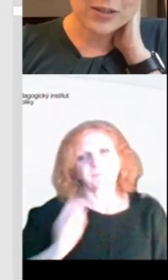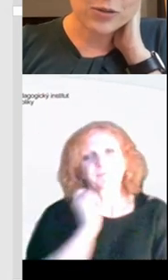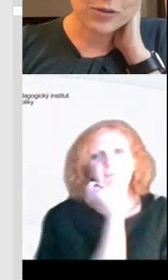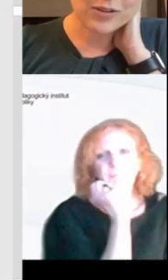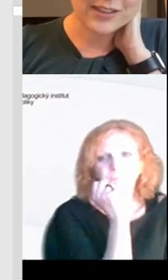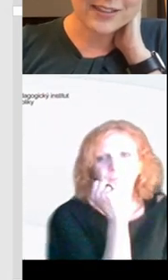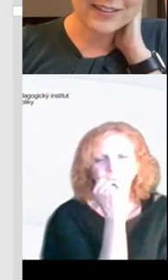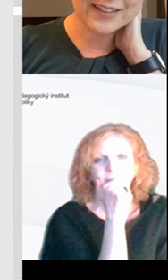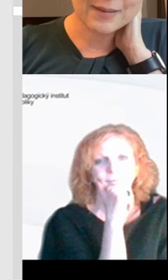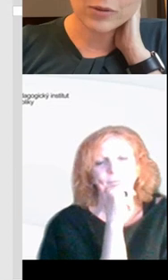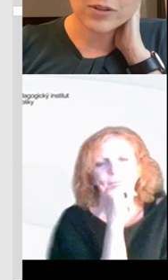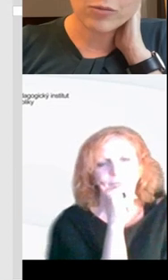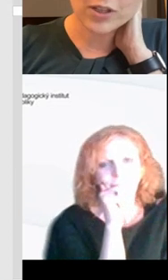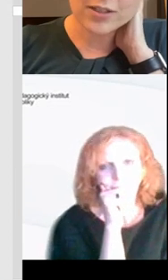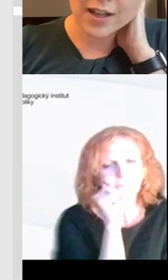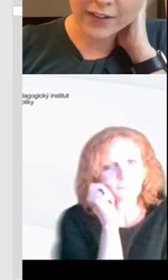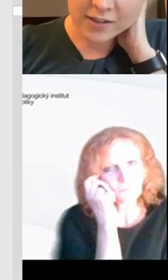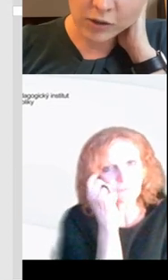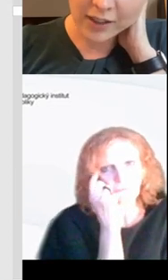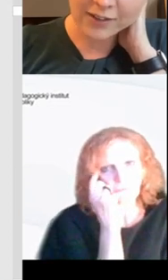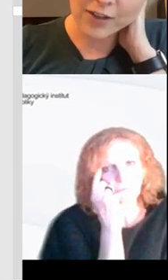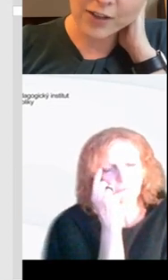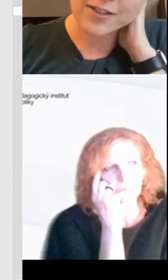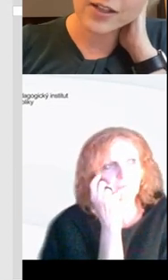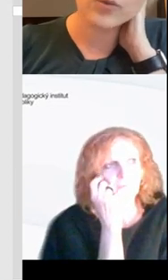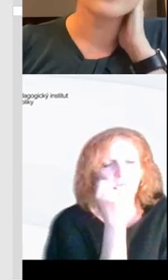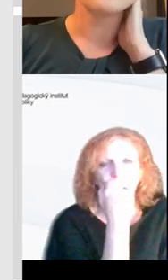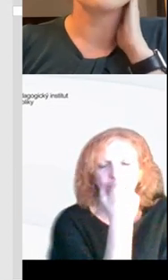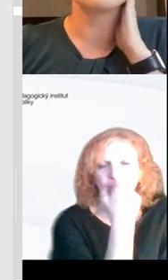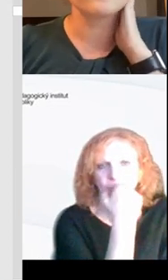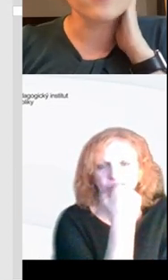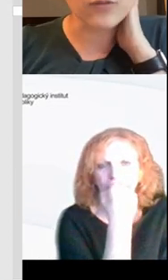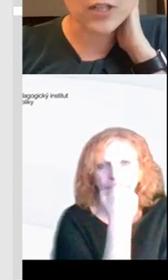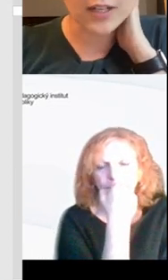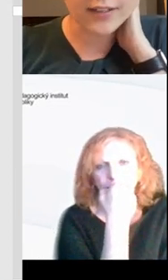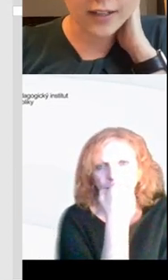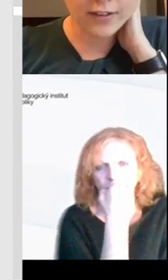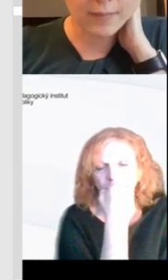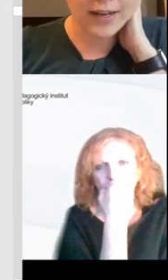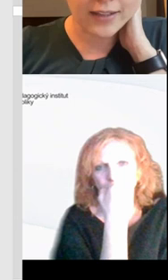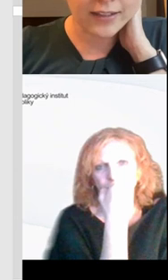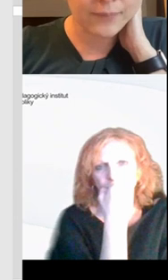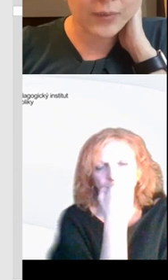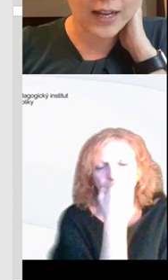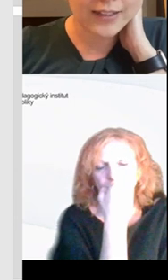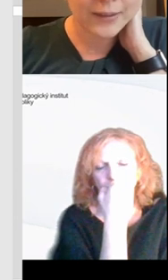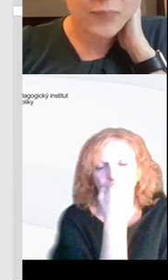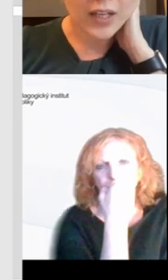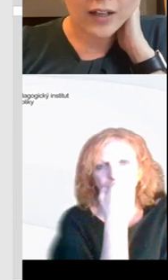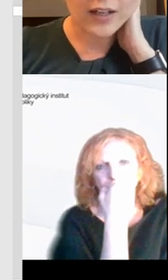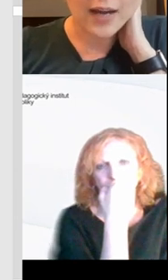Tvorba komiksu je prostě úžasná věc, je věc, kterou děti tvoří a dělají velmi rádi.